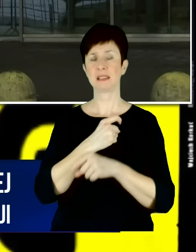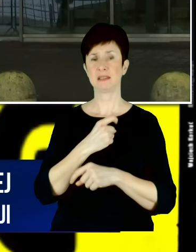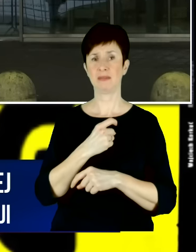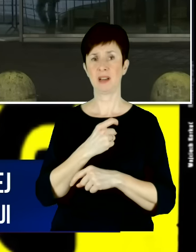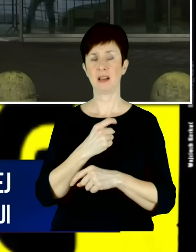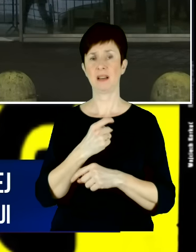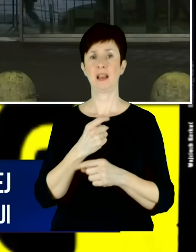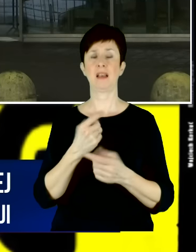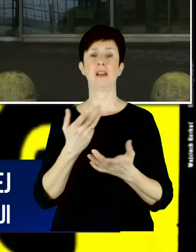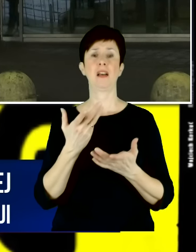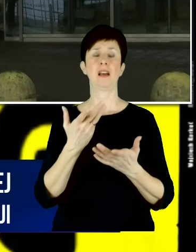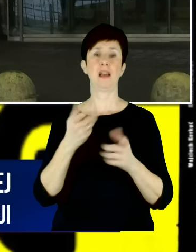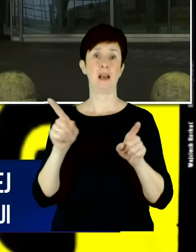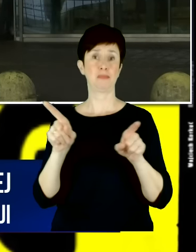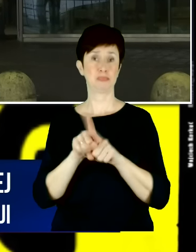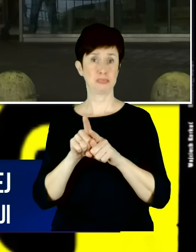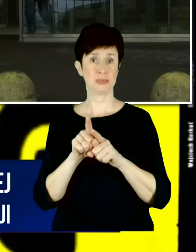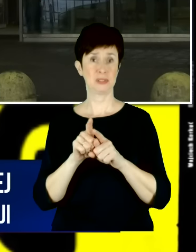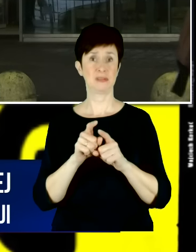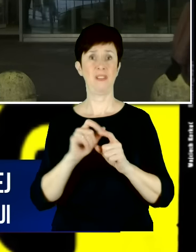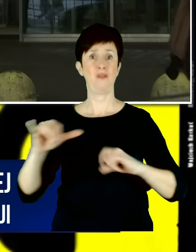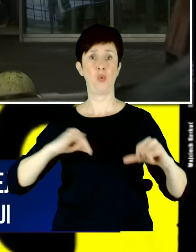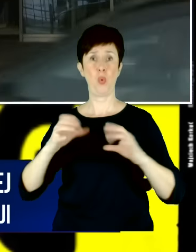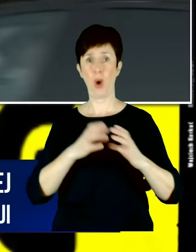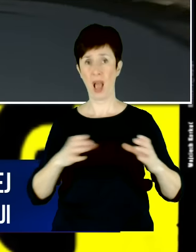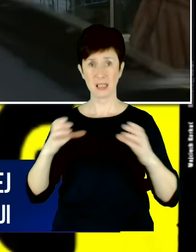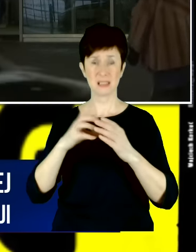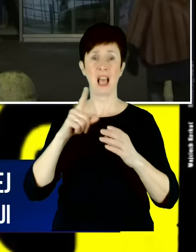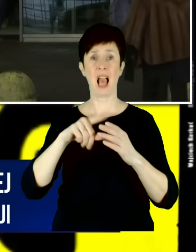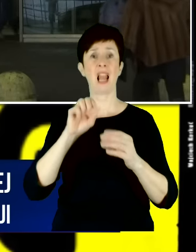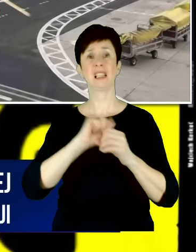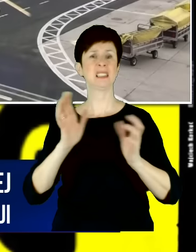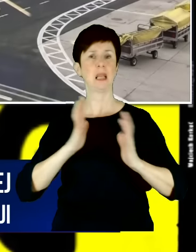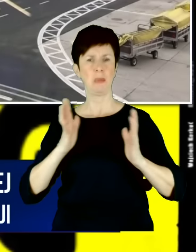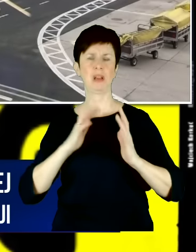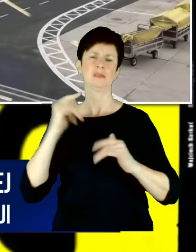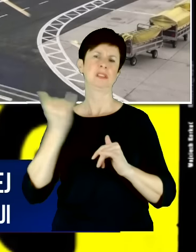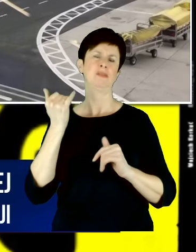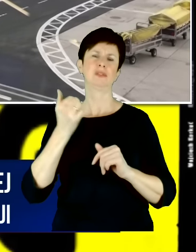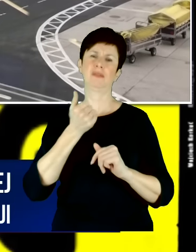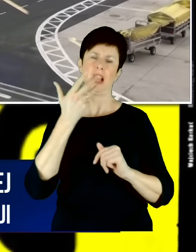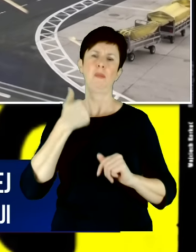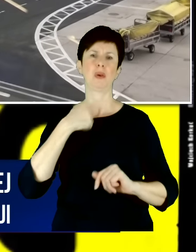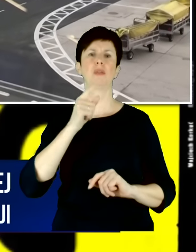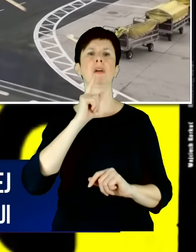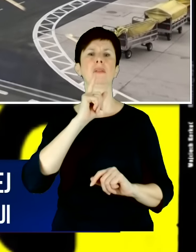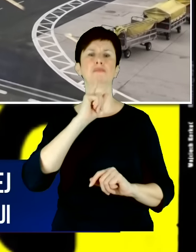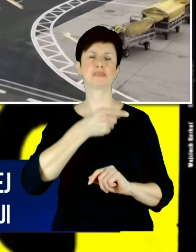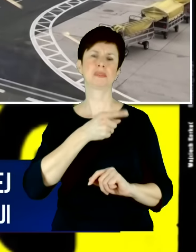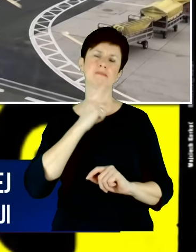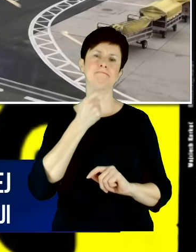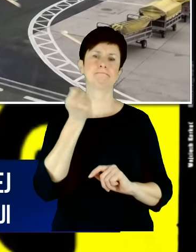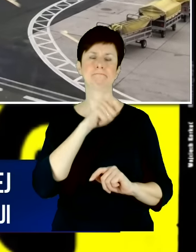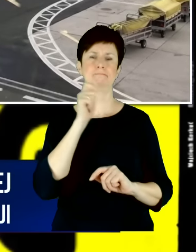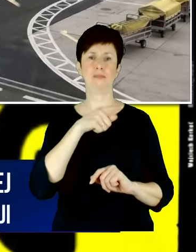należą do tego samego kręgu władzy w Rosji. Więc ta śmierć i to morderstwo polityczne nie jest niczym